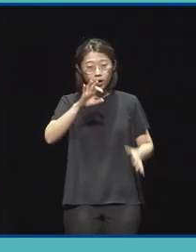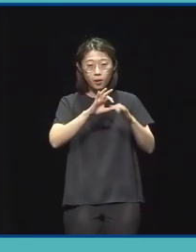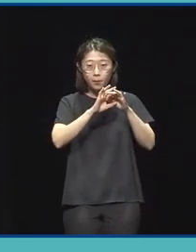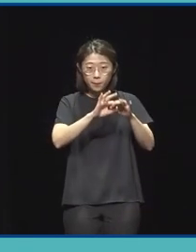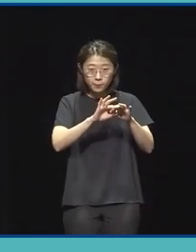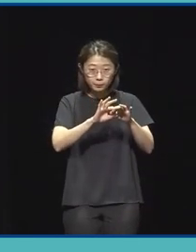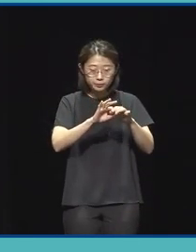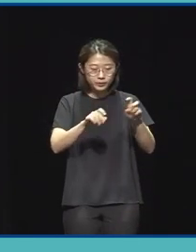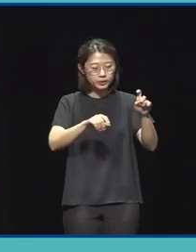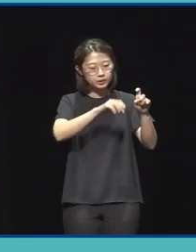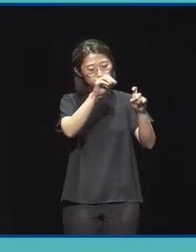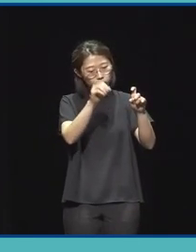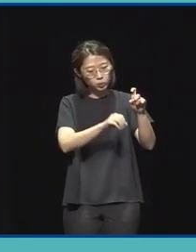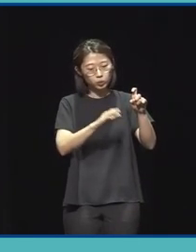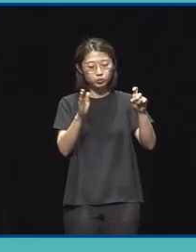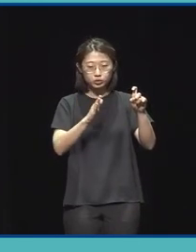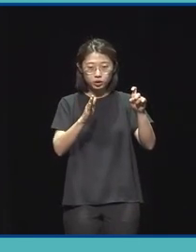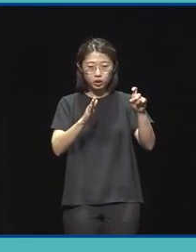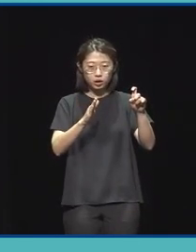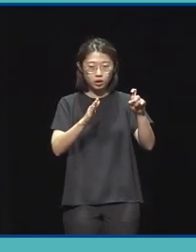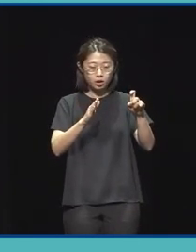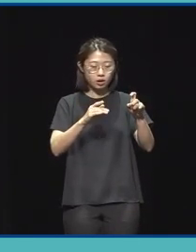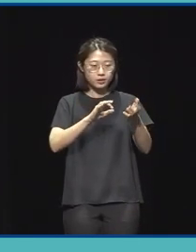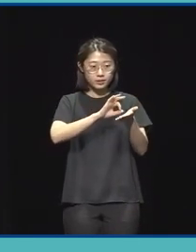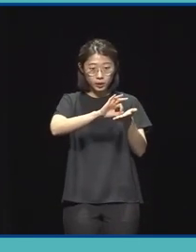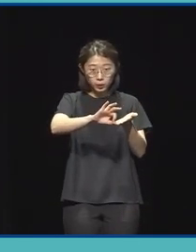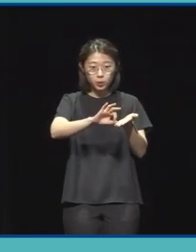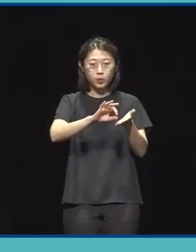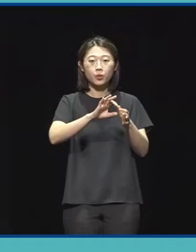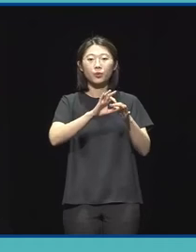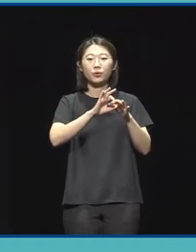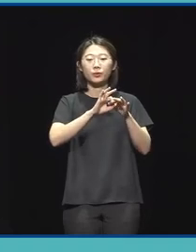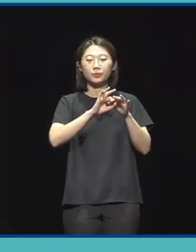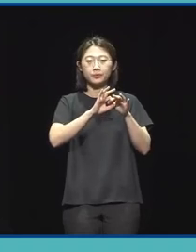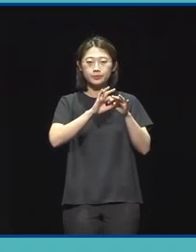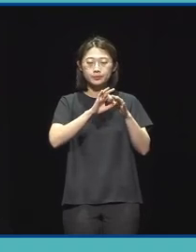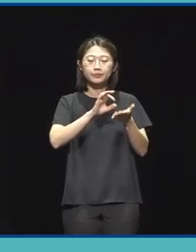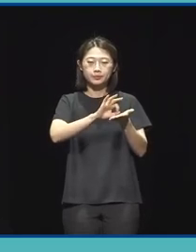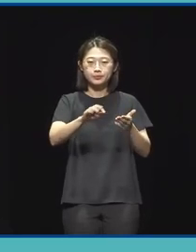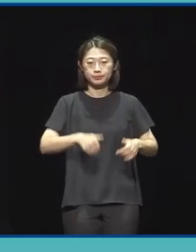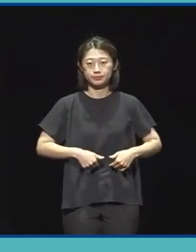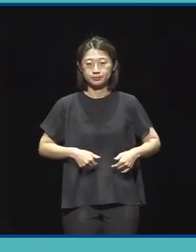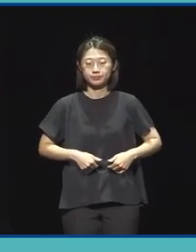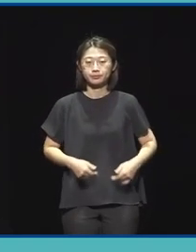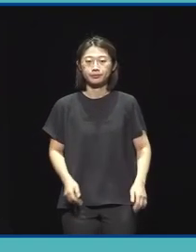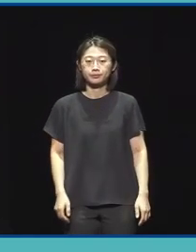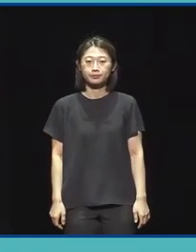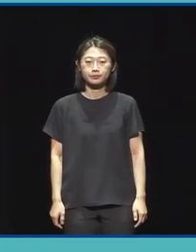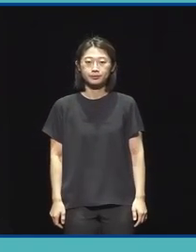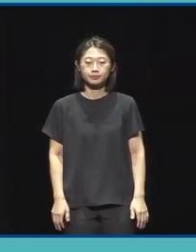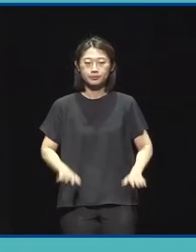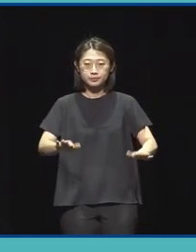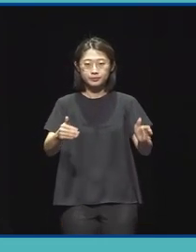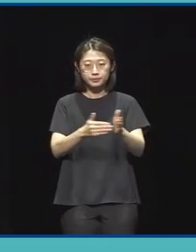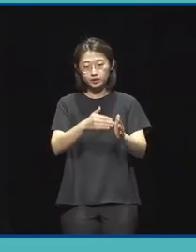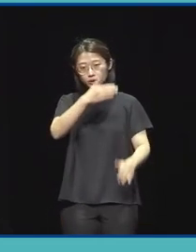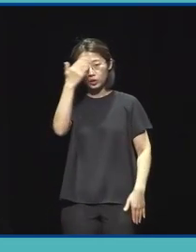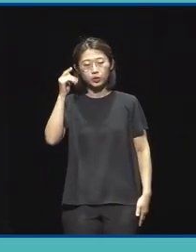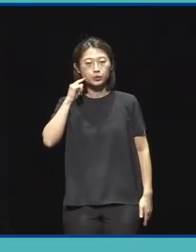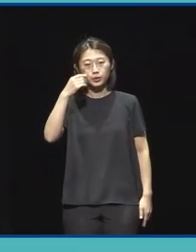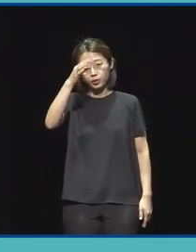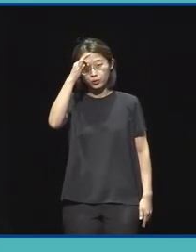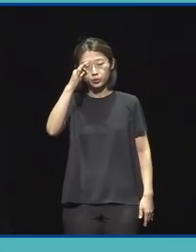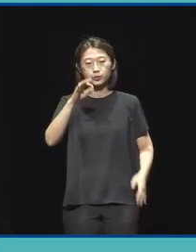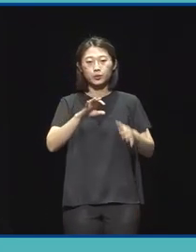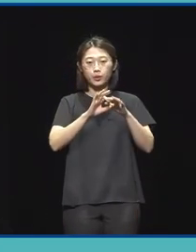예산의 최소 10% 이상 편성하고 집행하시는 것을 의무화하고 있습니다. 이상으로 저희 청년예술가사업